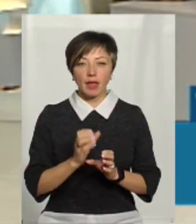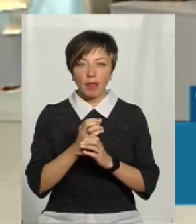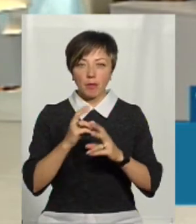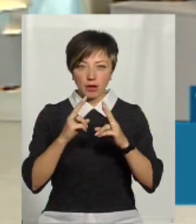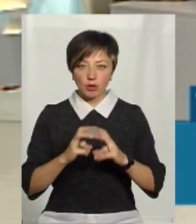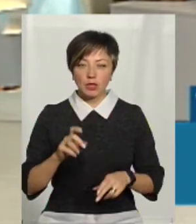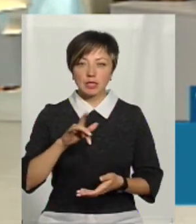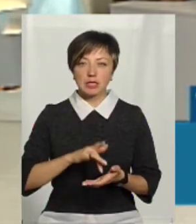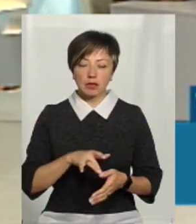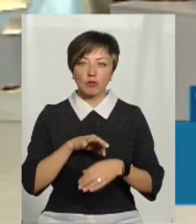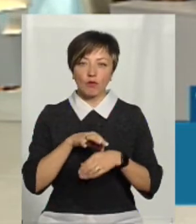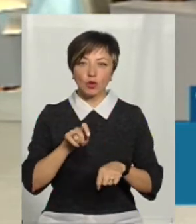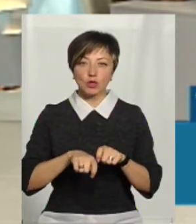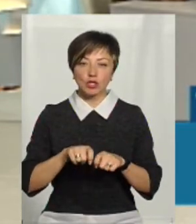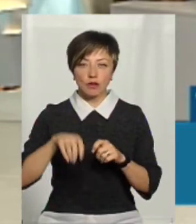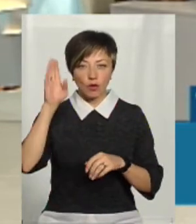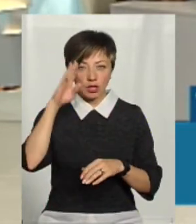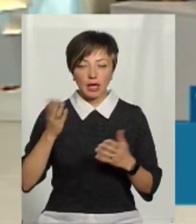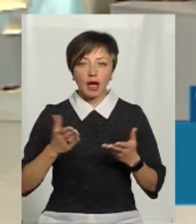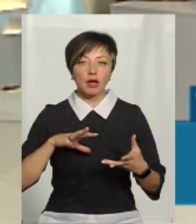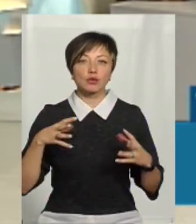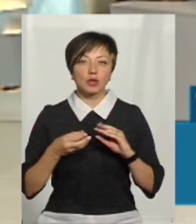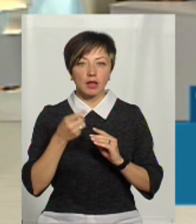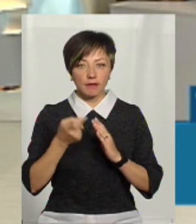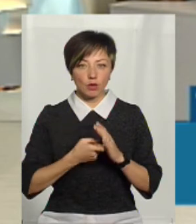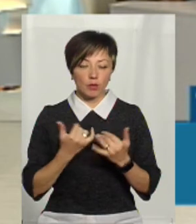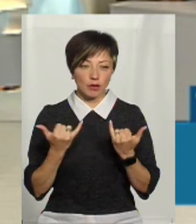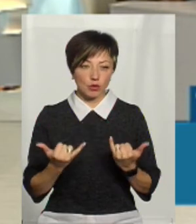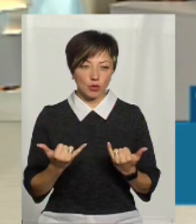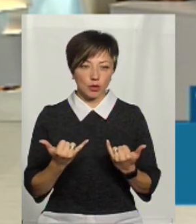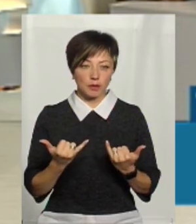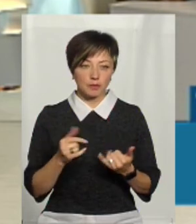центр проводив дослідження води. Які результати відомі на сьогодні?